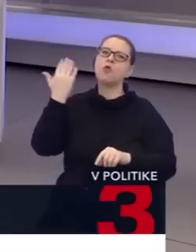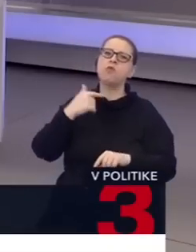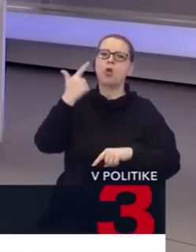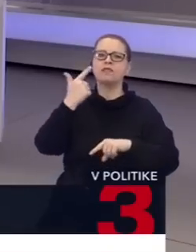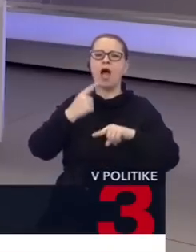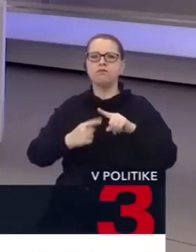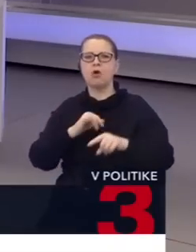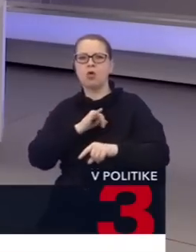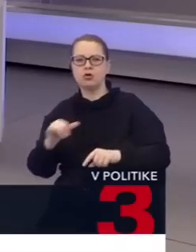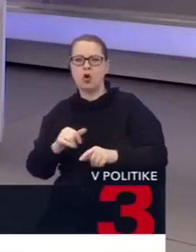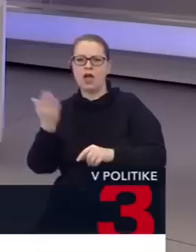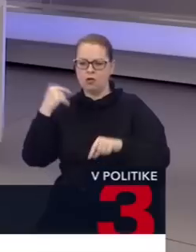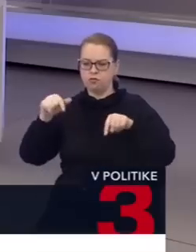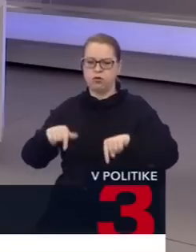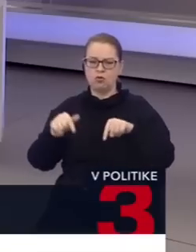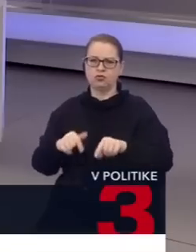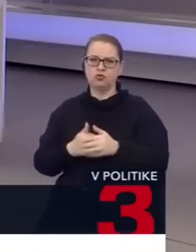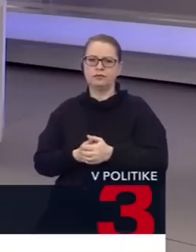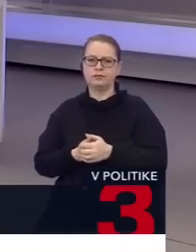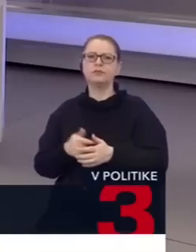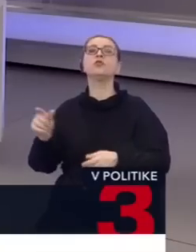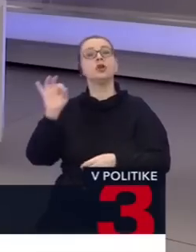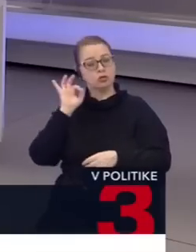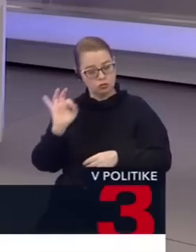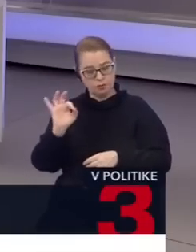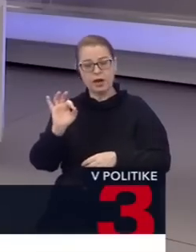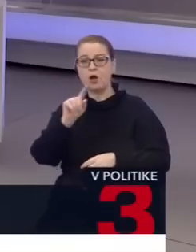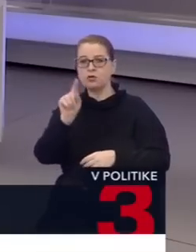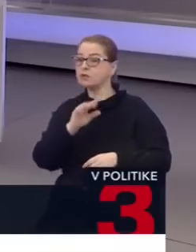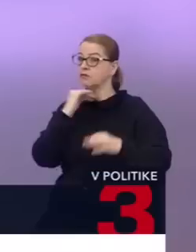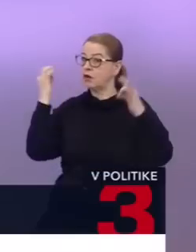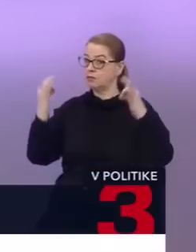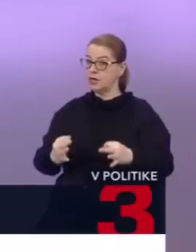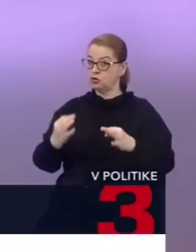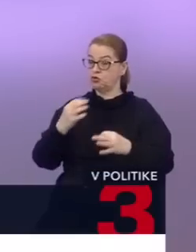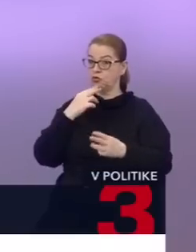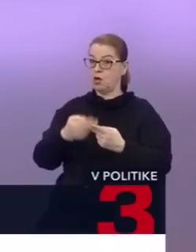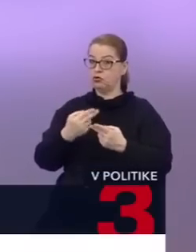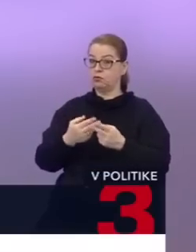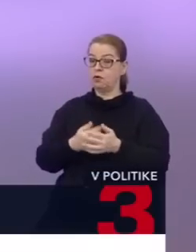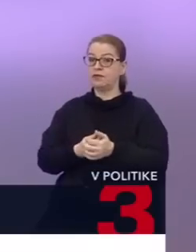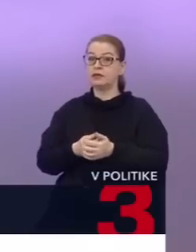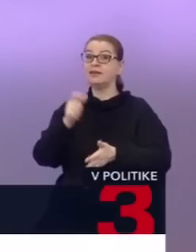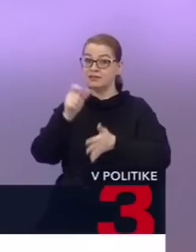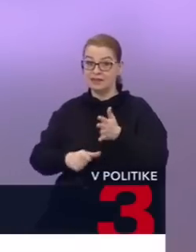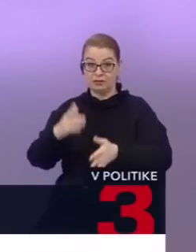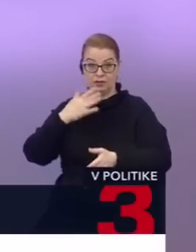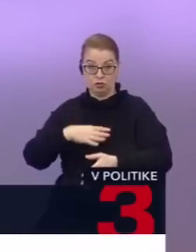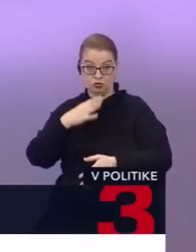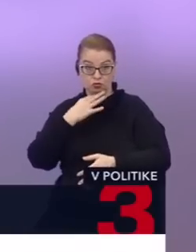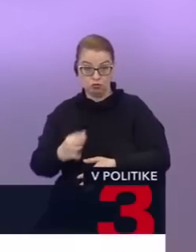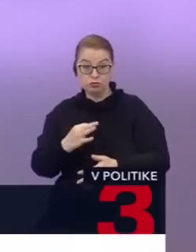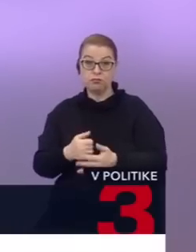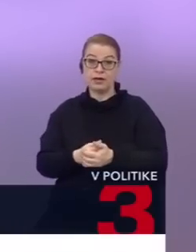ktoré sme tu zažívali. Malo by to byť veľmi dobrá otázka a veľmi jednoduchá odpoveď. Ak chcú úspech tieto strany, chceme naozaj